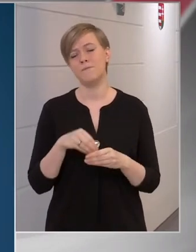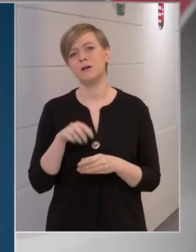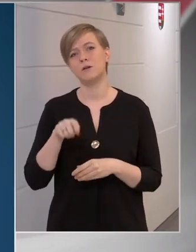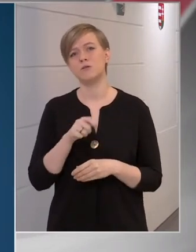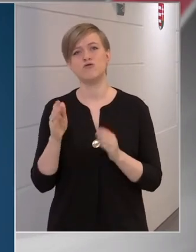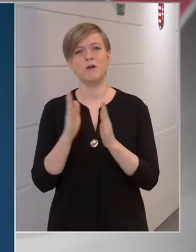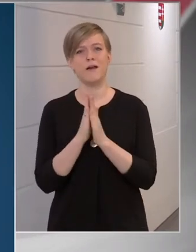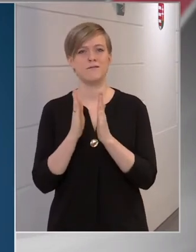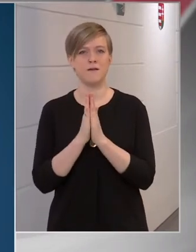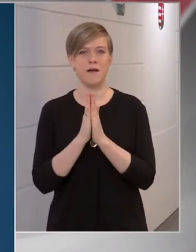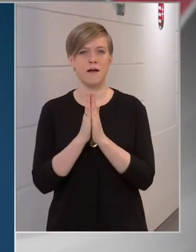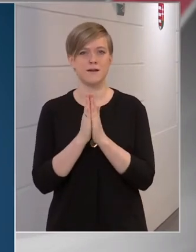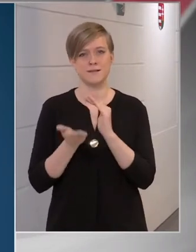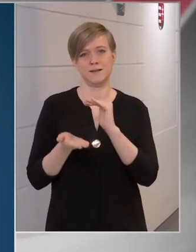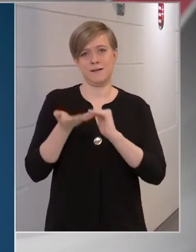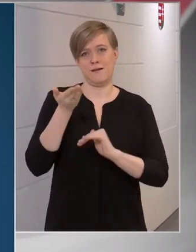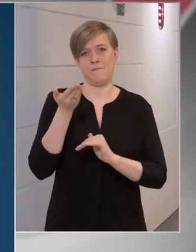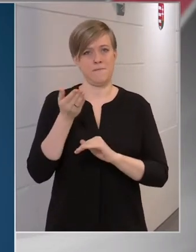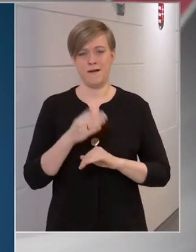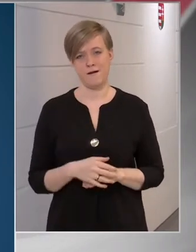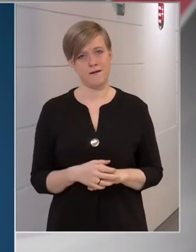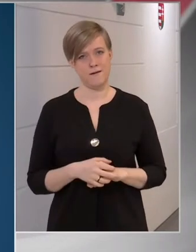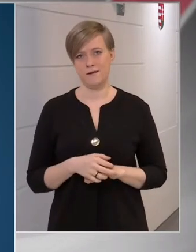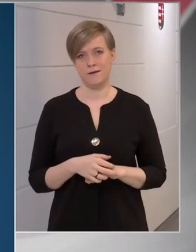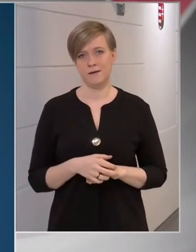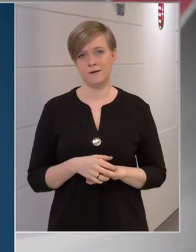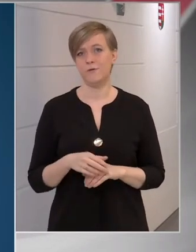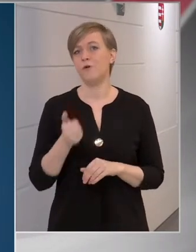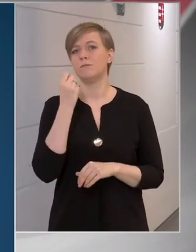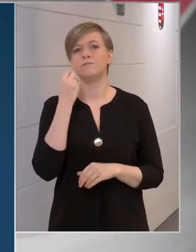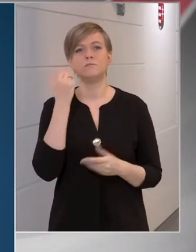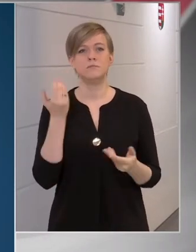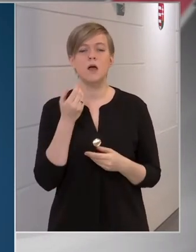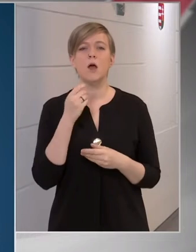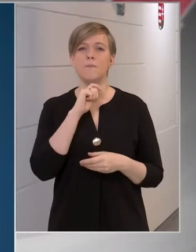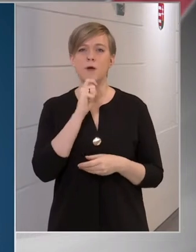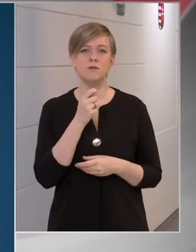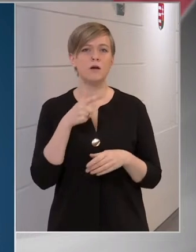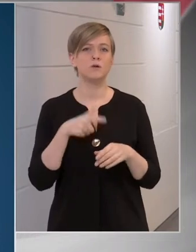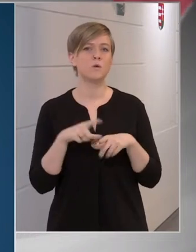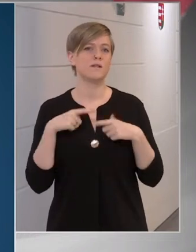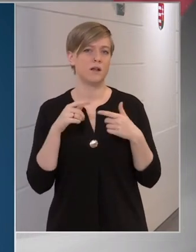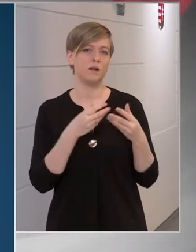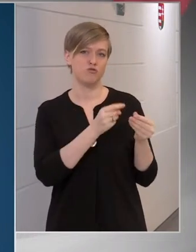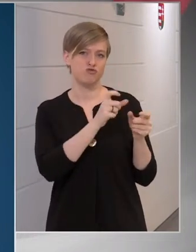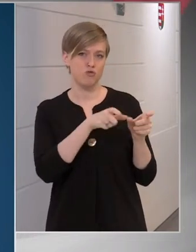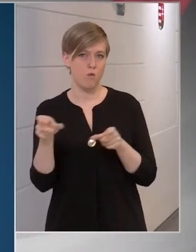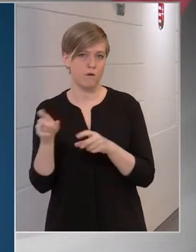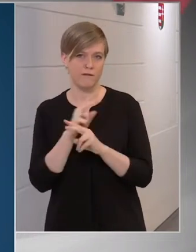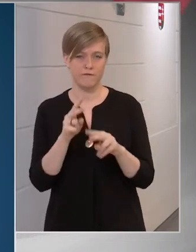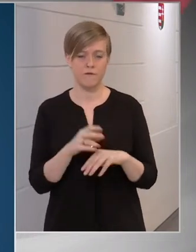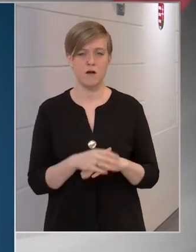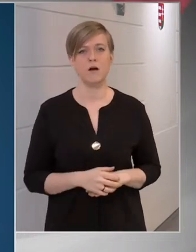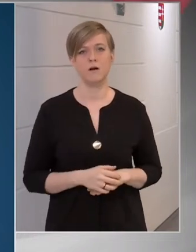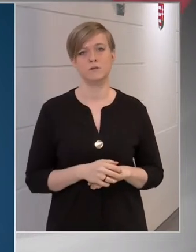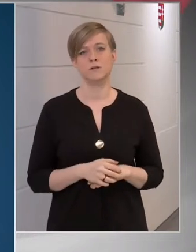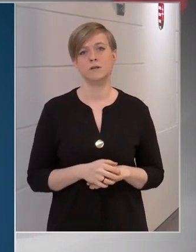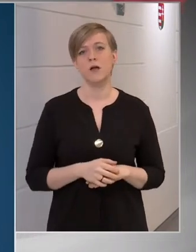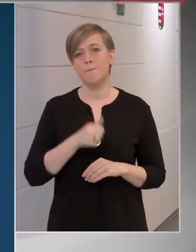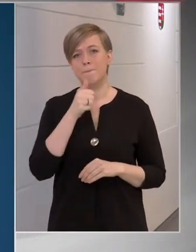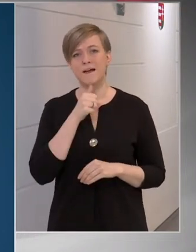katolikus egyházat kiemelni, főleg akkor, amikor a magyar közéletben is sokan vannak, akik a